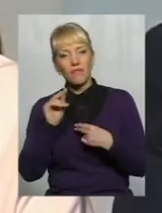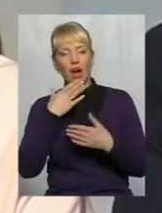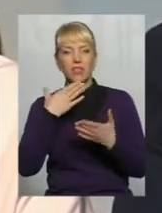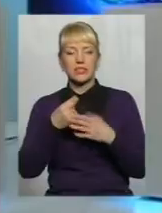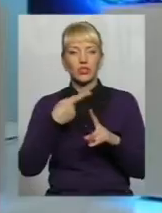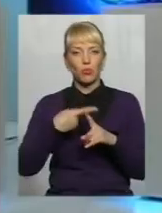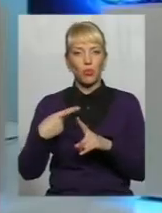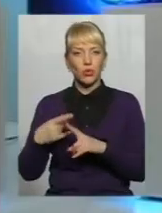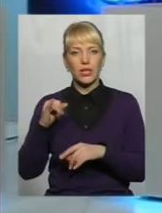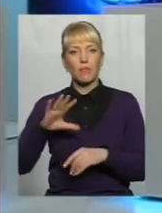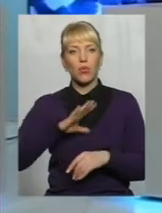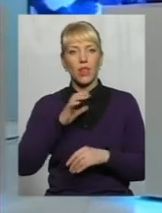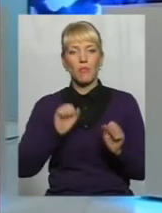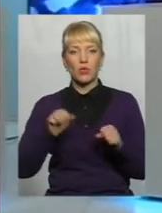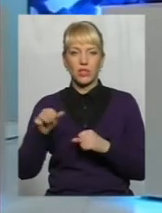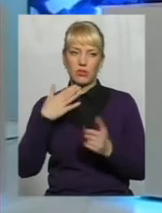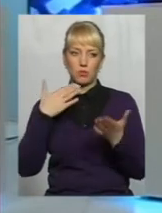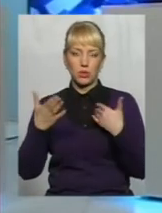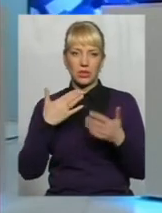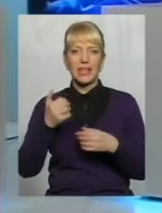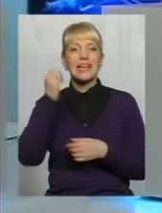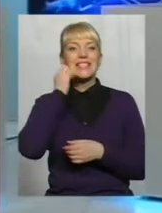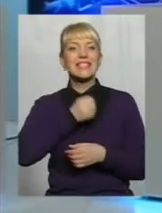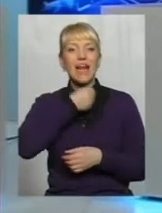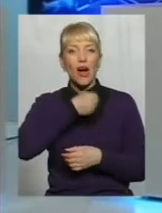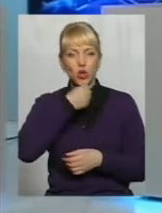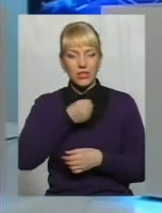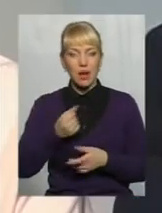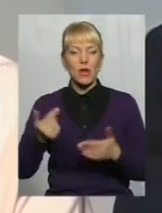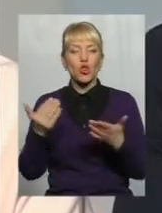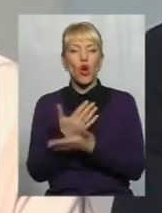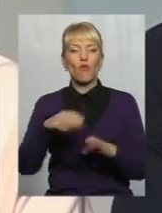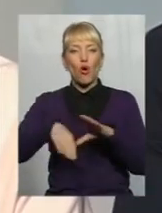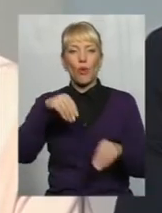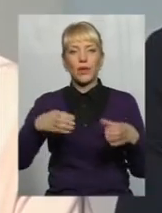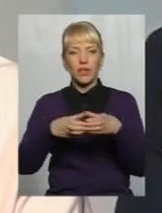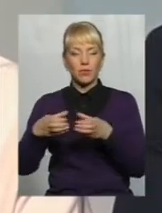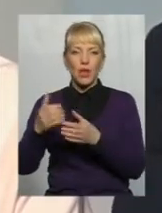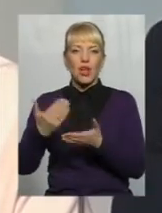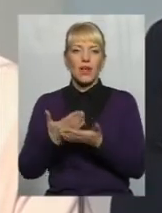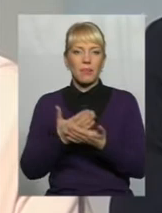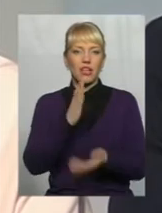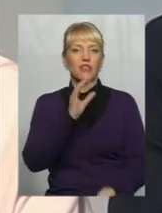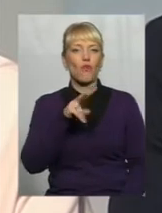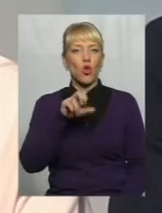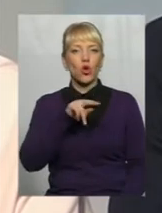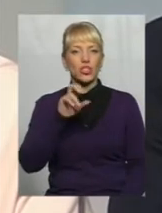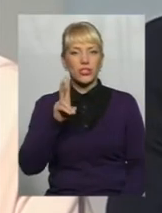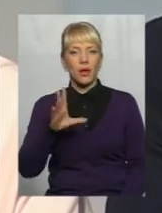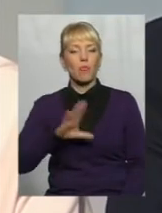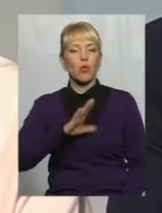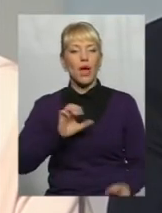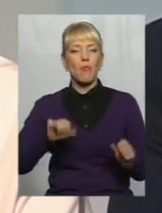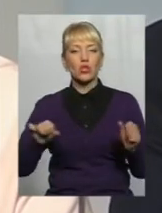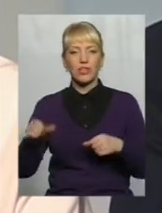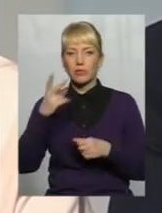була можливість поспілкуватися з старостами Вже новообраних громад, наприклад, Волочеську Була можливість